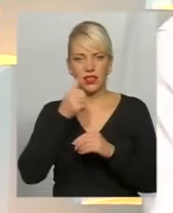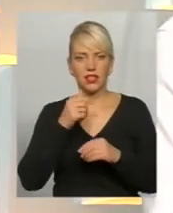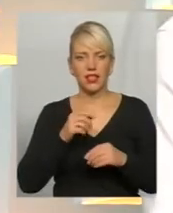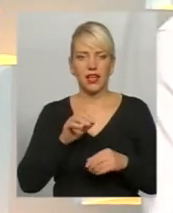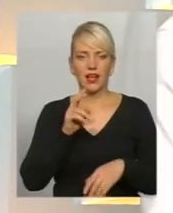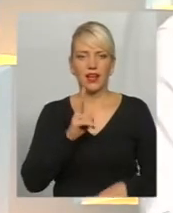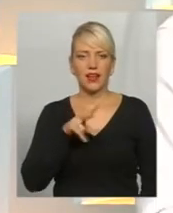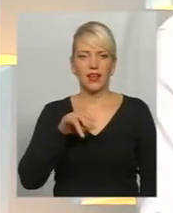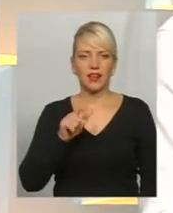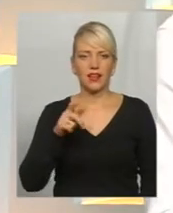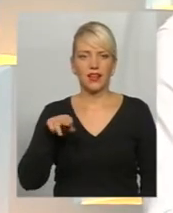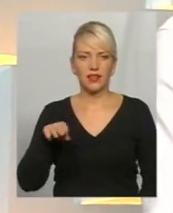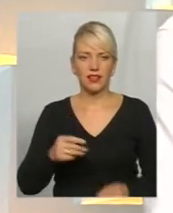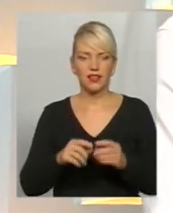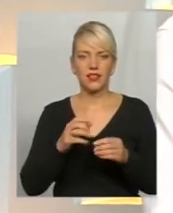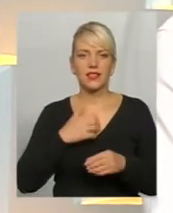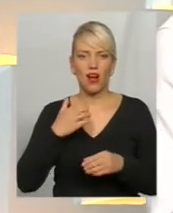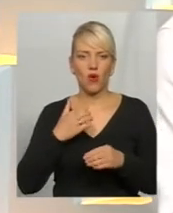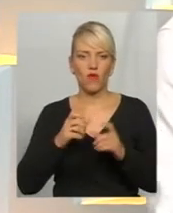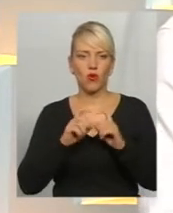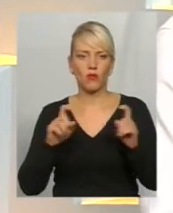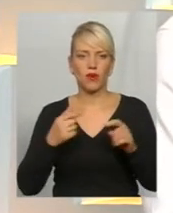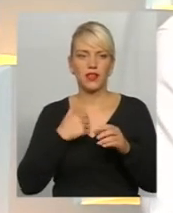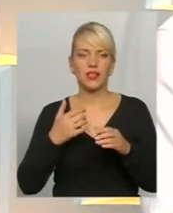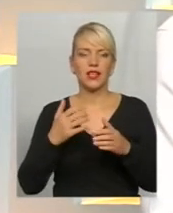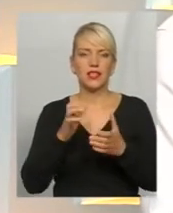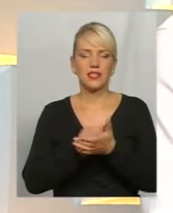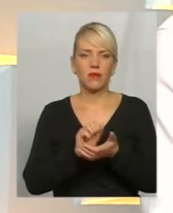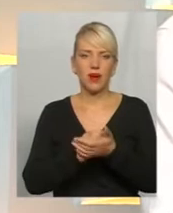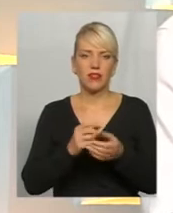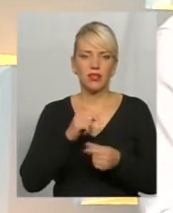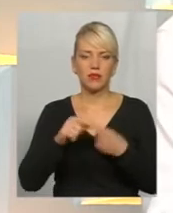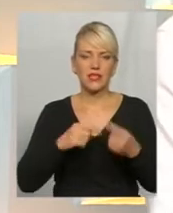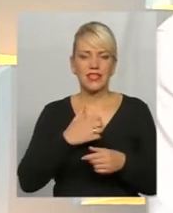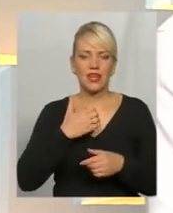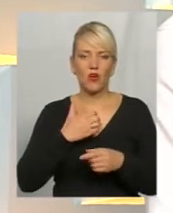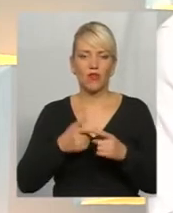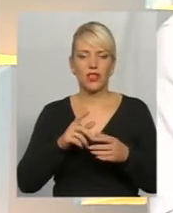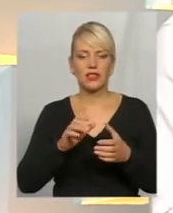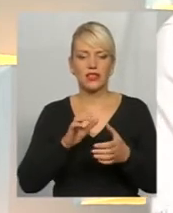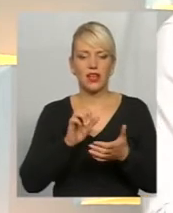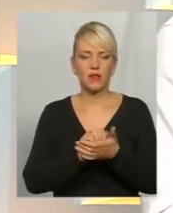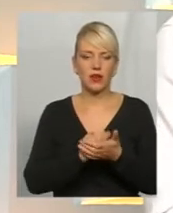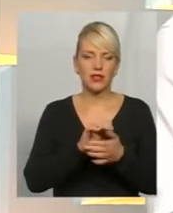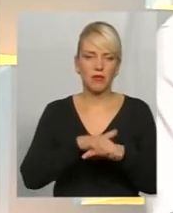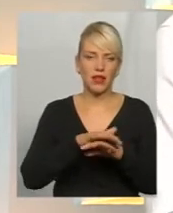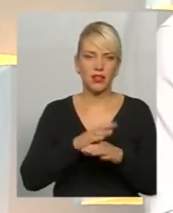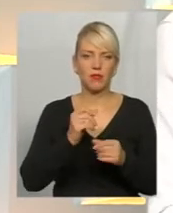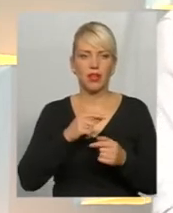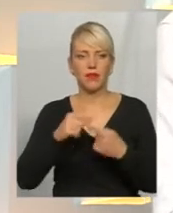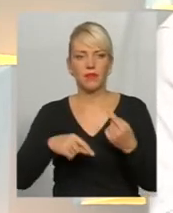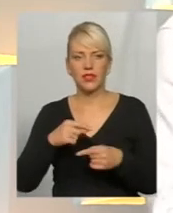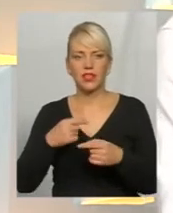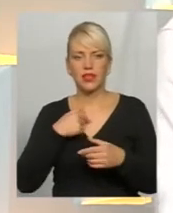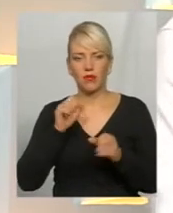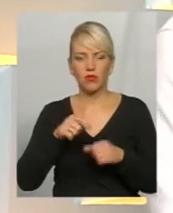страхової компанії, 9-й рік займаюся бізнесом страховим, знайомий з банками, пенсійними фондами, як вони працюють, з якими принципами. І,